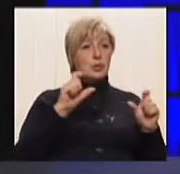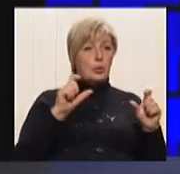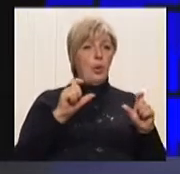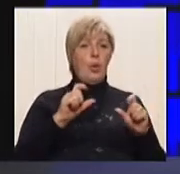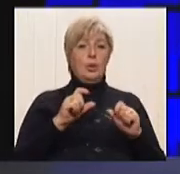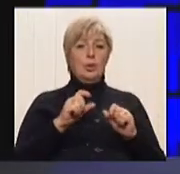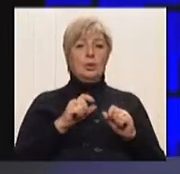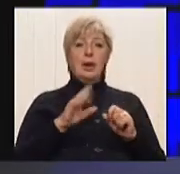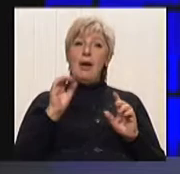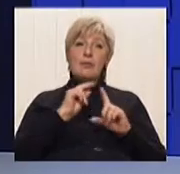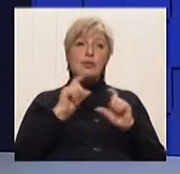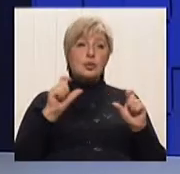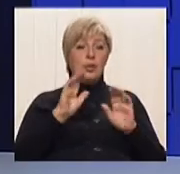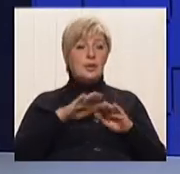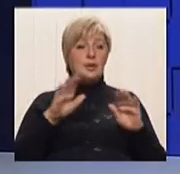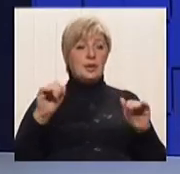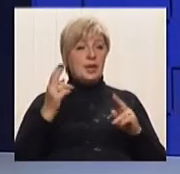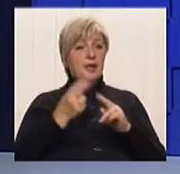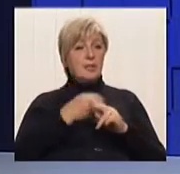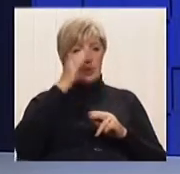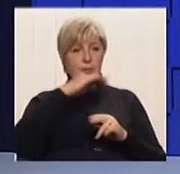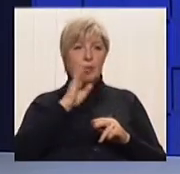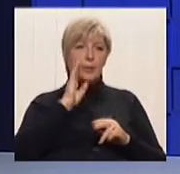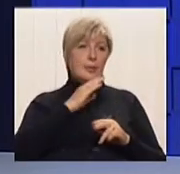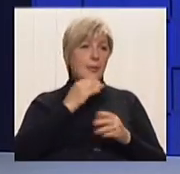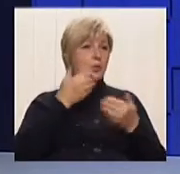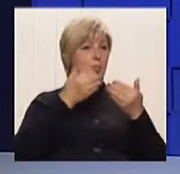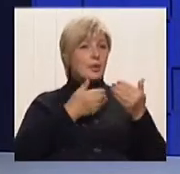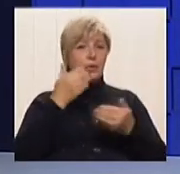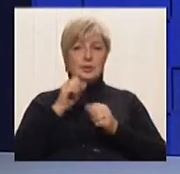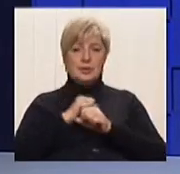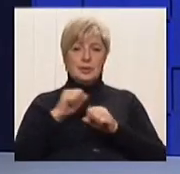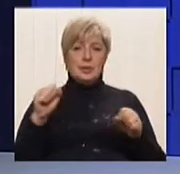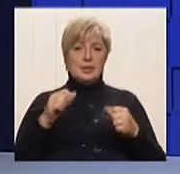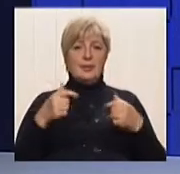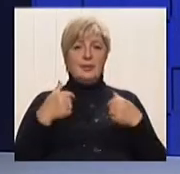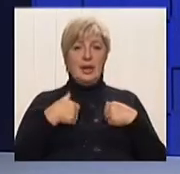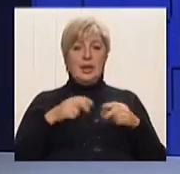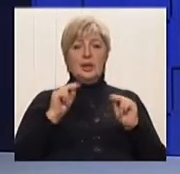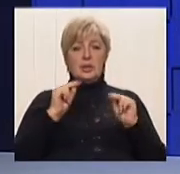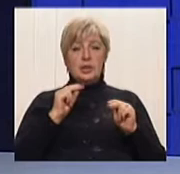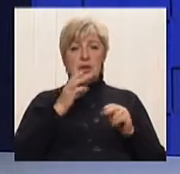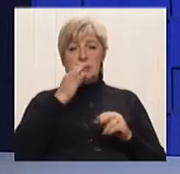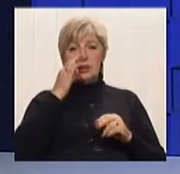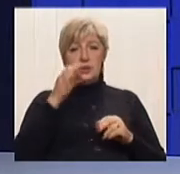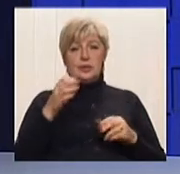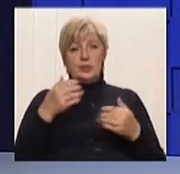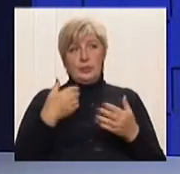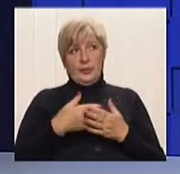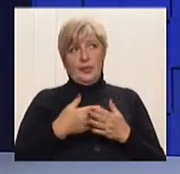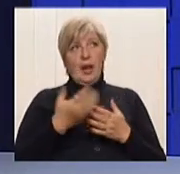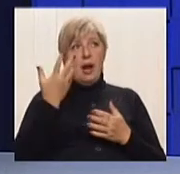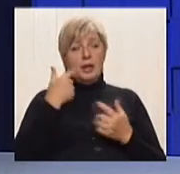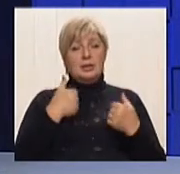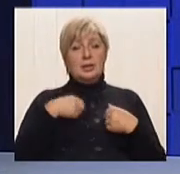можемо туди Все вважаю, з школи, з молодих років, говориться. Чому? Я чесно скажу, не знаю, як зараз, ну, коли я вважаюся в